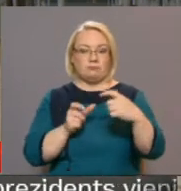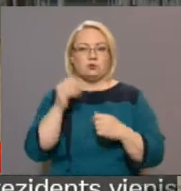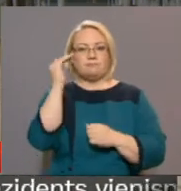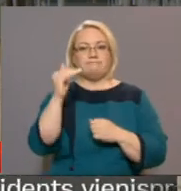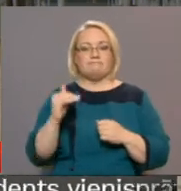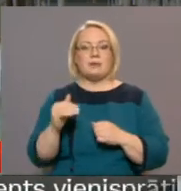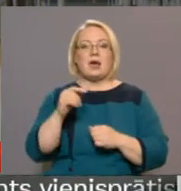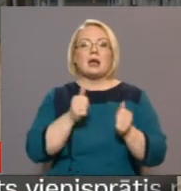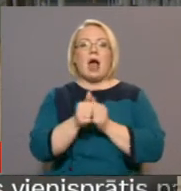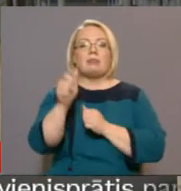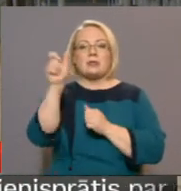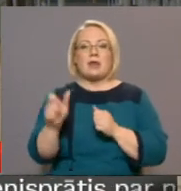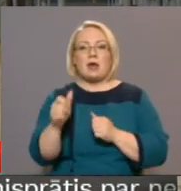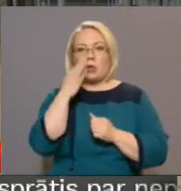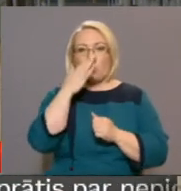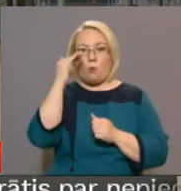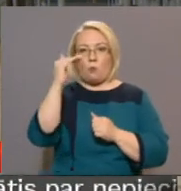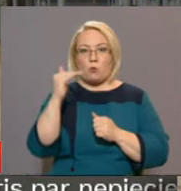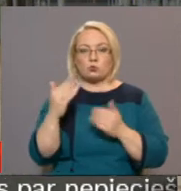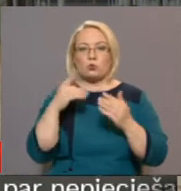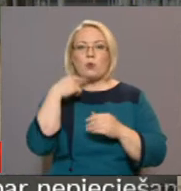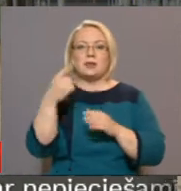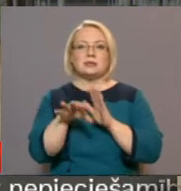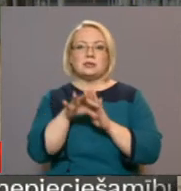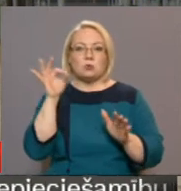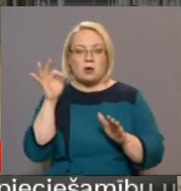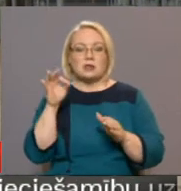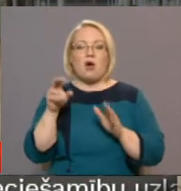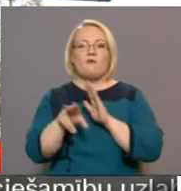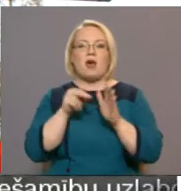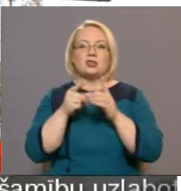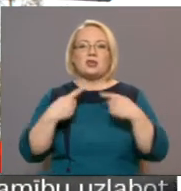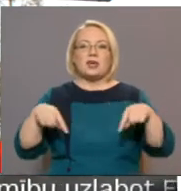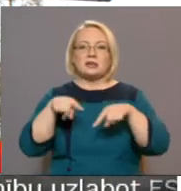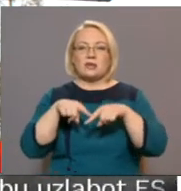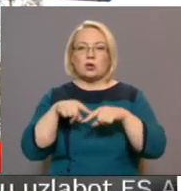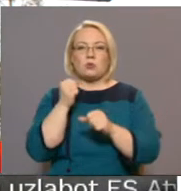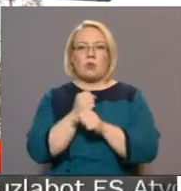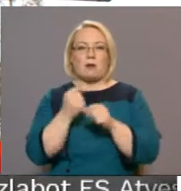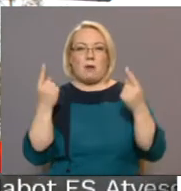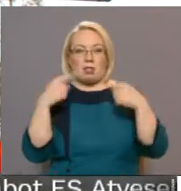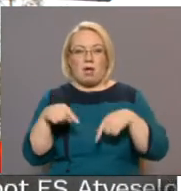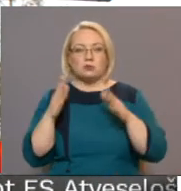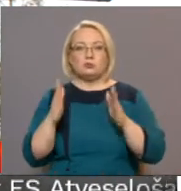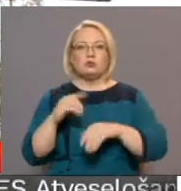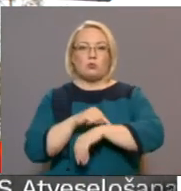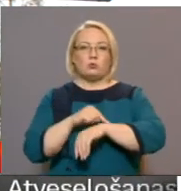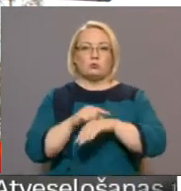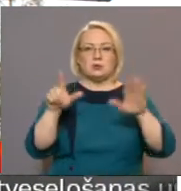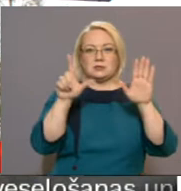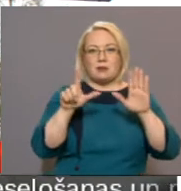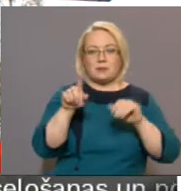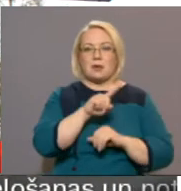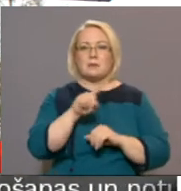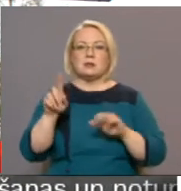sārakstu numurs, kuru noteikts izloza. Vēlēšana iecipni darba laika pašvaldību vēlēšana dienā 5. jūnijā būs no 2007. līdz 20.